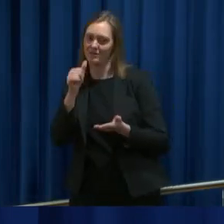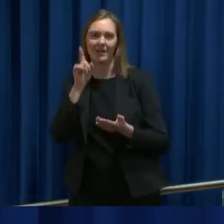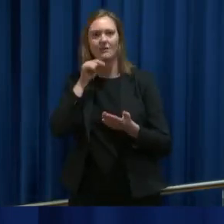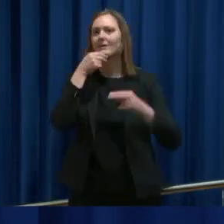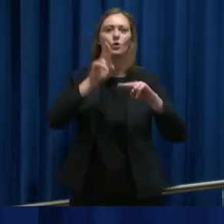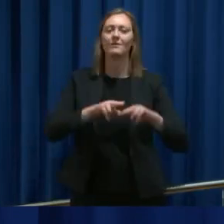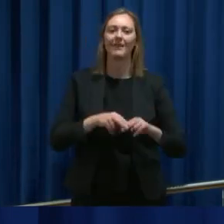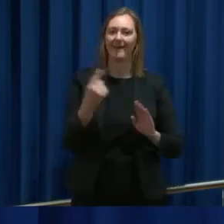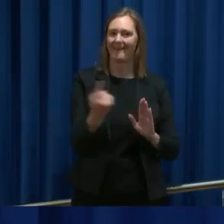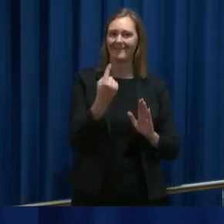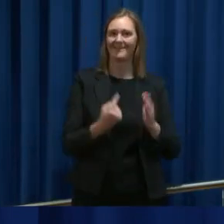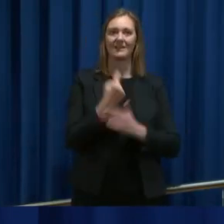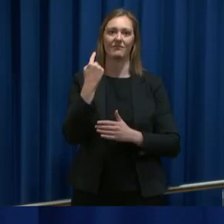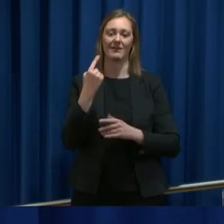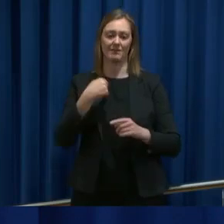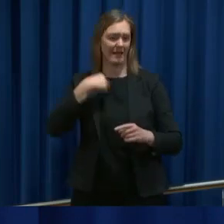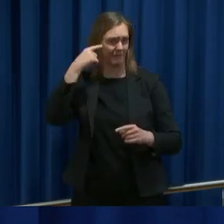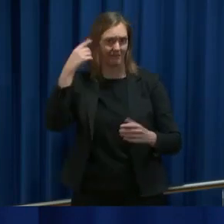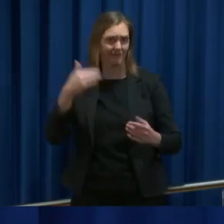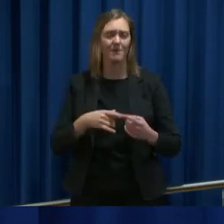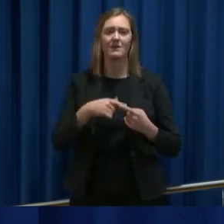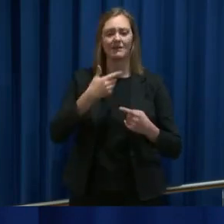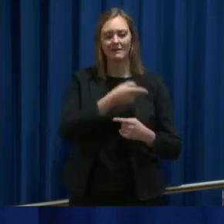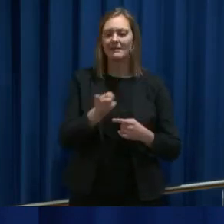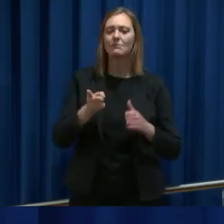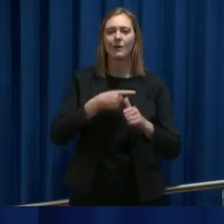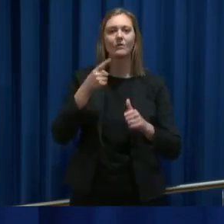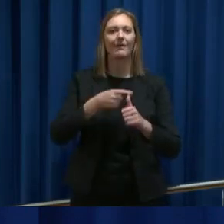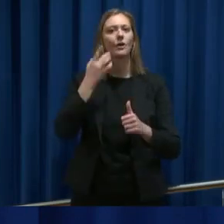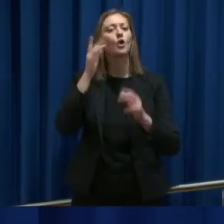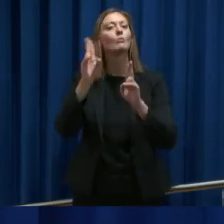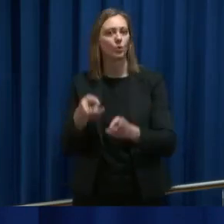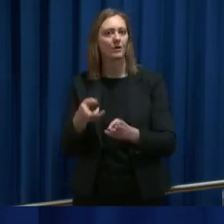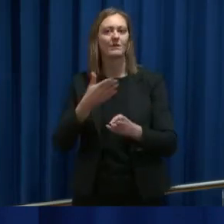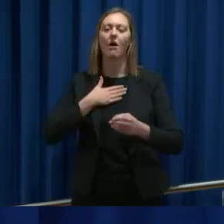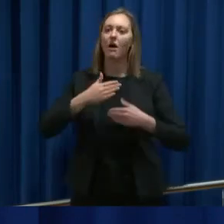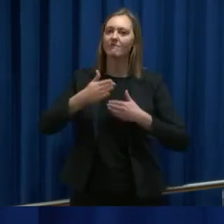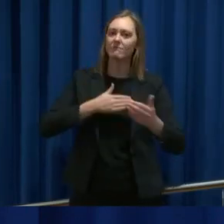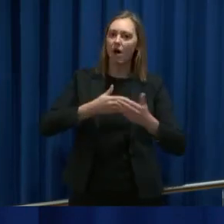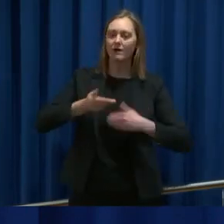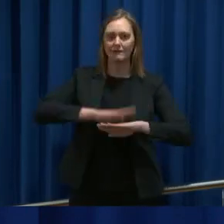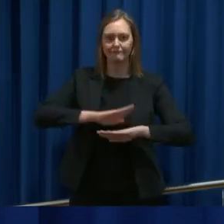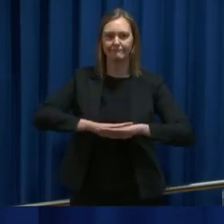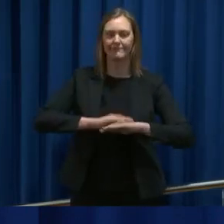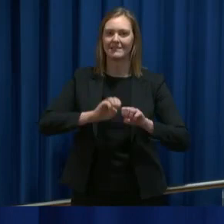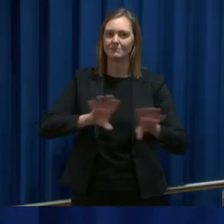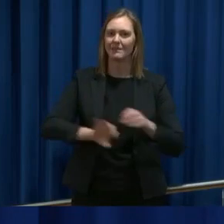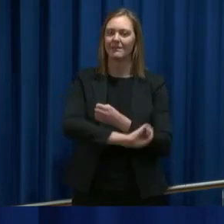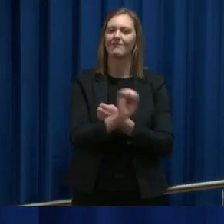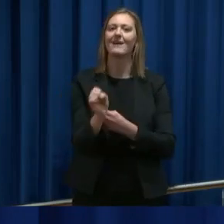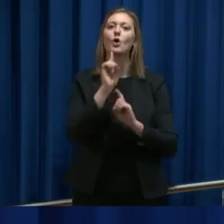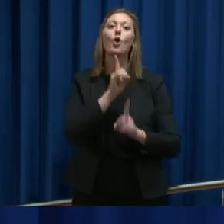kjenner til, men det skjer nå en prioritering av bruk ut med det basert på faglige smittevernråd.